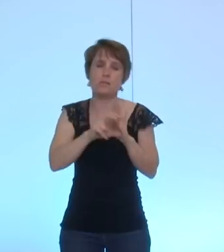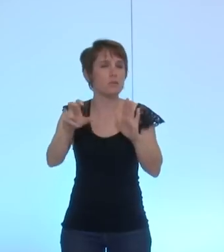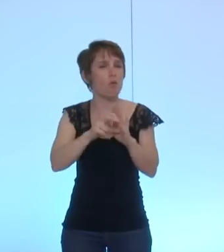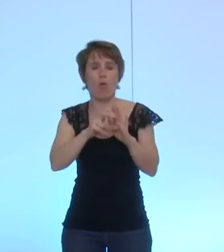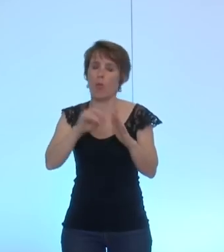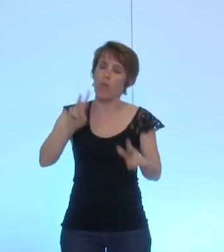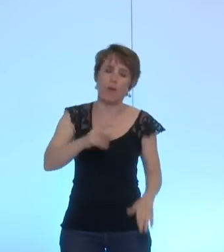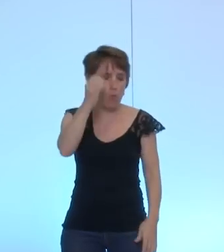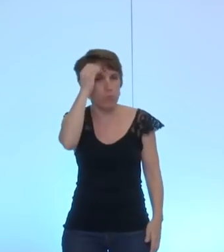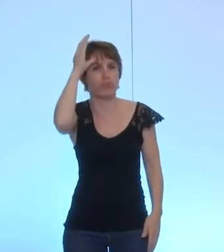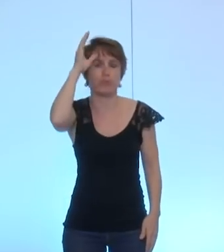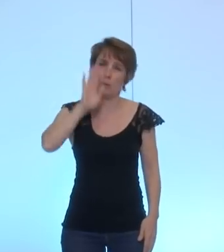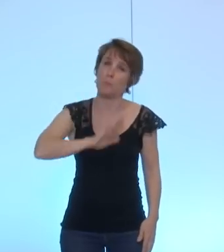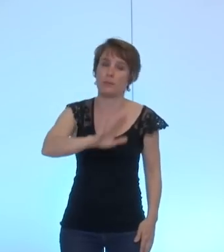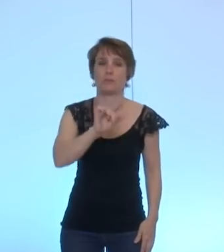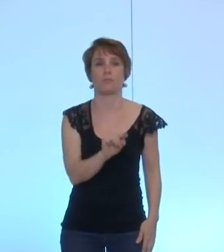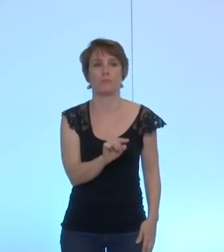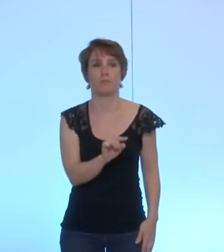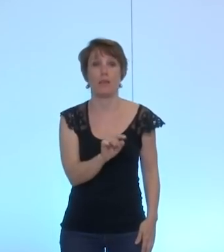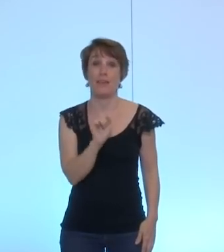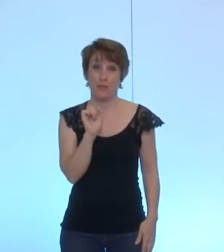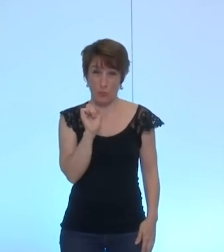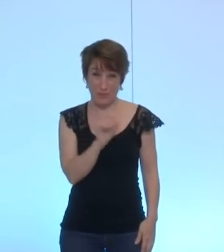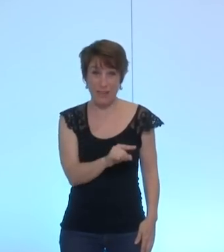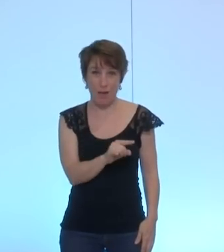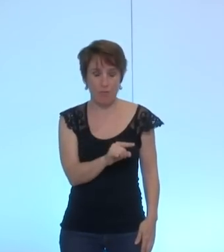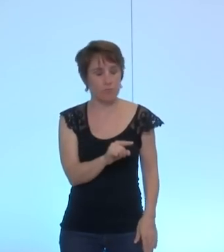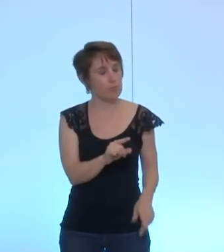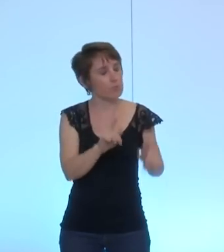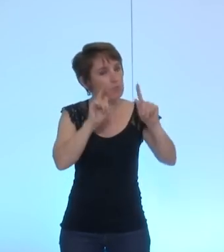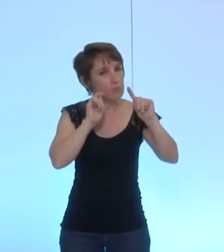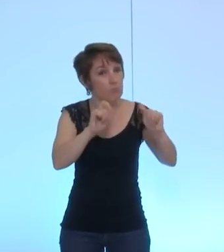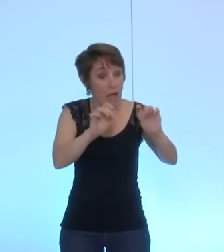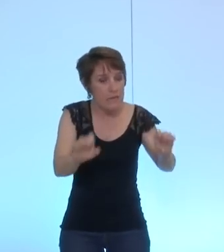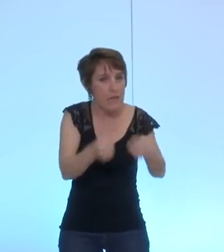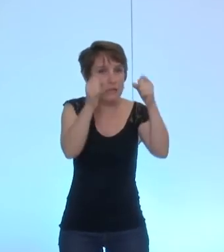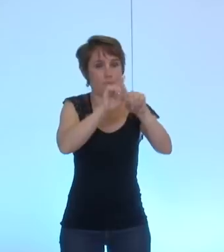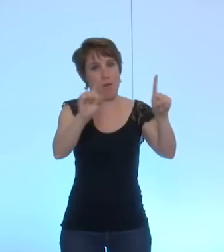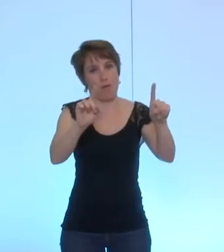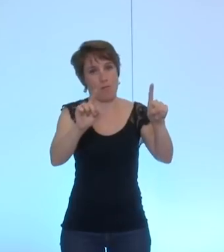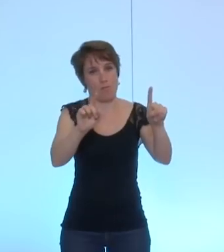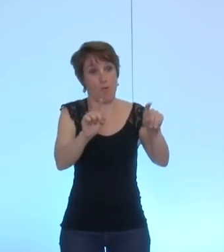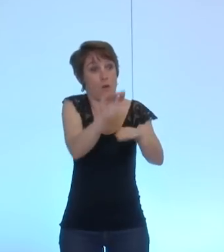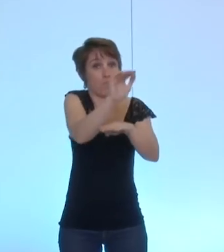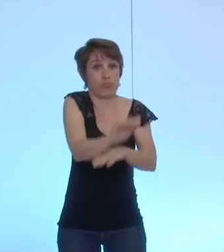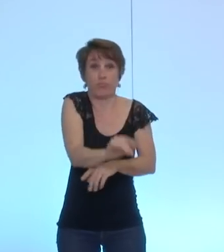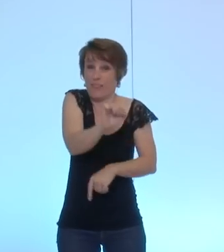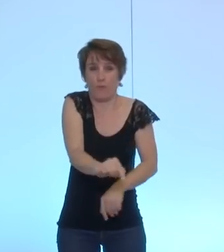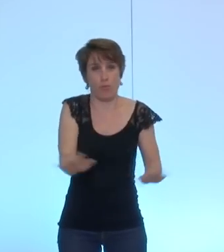faire. C'est cette dynamique-là qu'il ne faut absolument pas casser parce que, en effet,